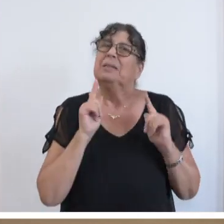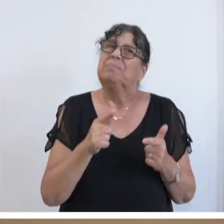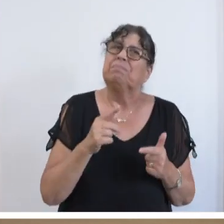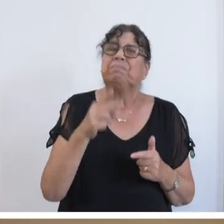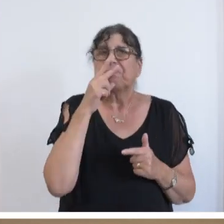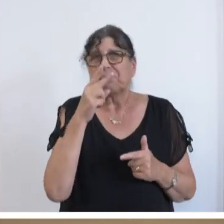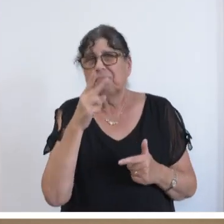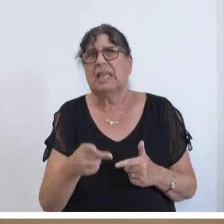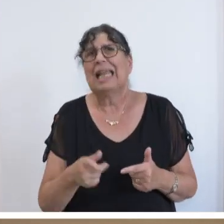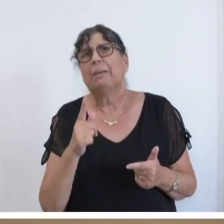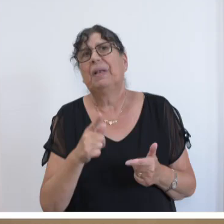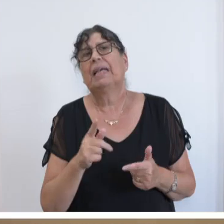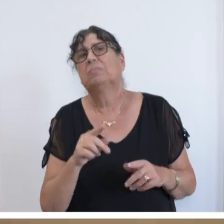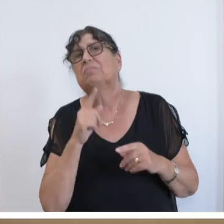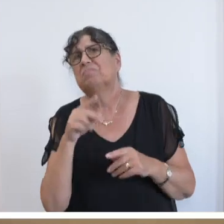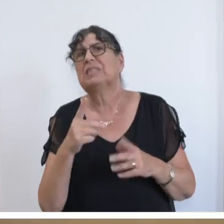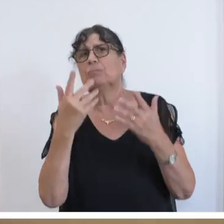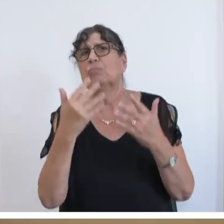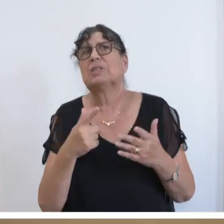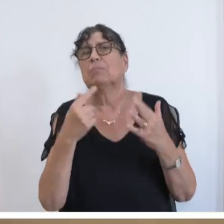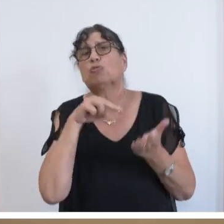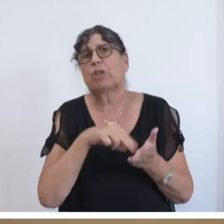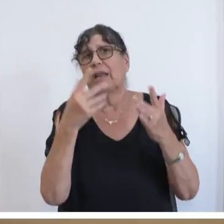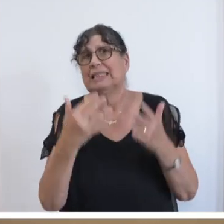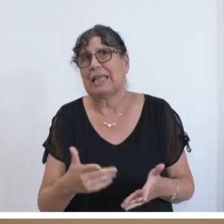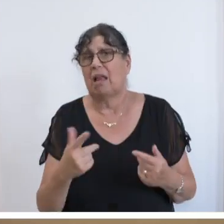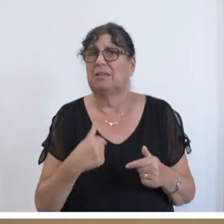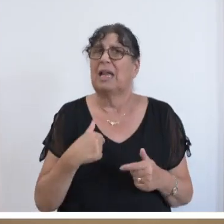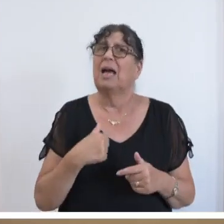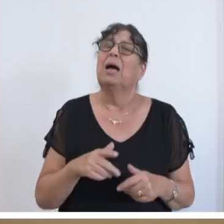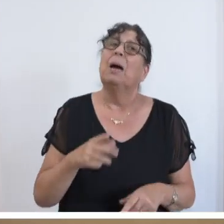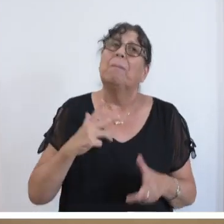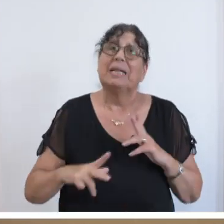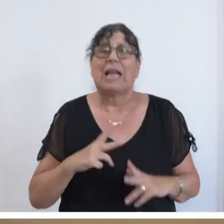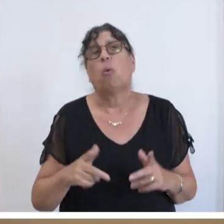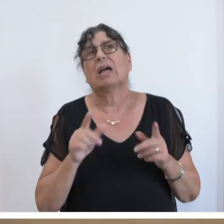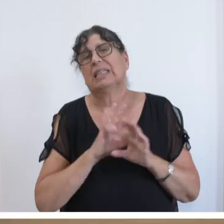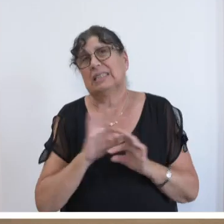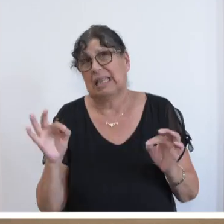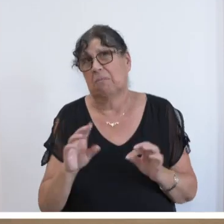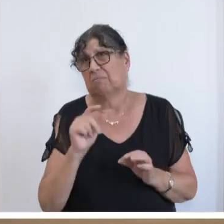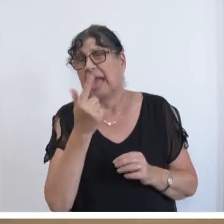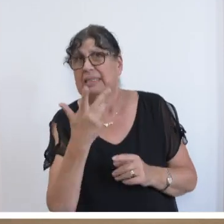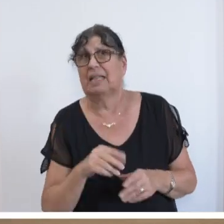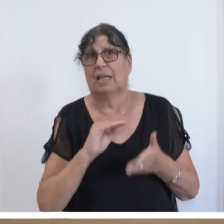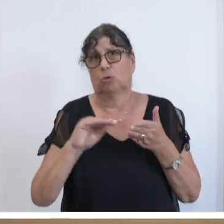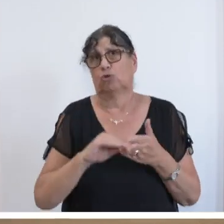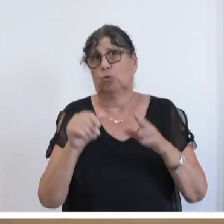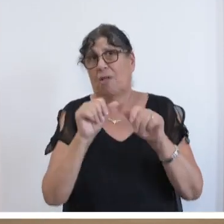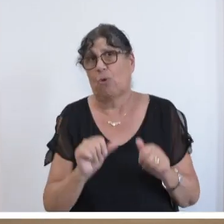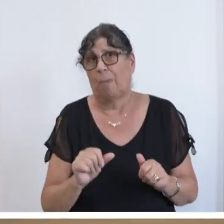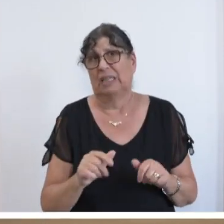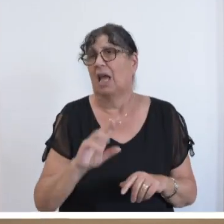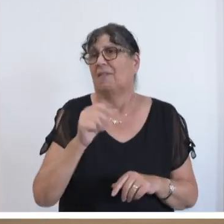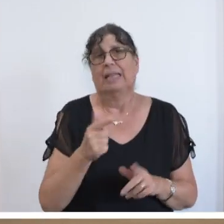Stellenzahlen angesprochen. Erlauben Sie mir den Nebensatz noch. Wir bedauern sehr, dass bei einzelnen Schulformen auch dieses Mal wieder keine Stellen drin